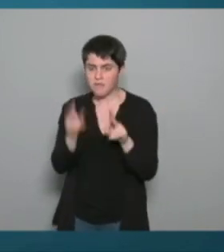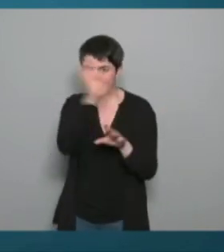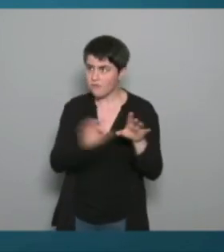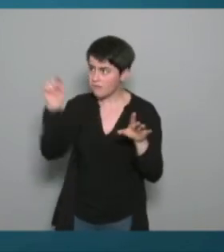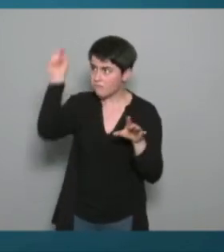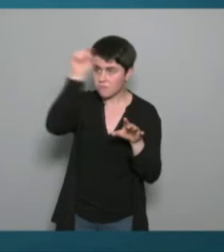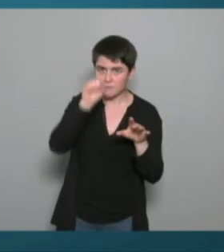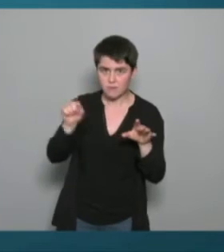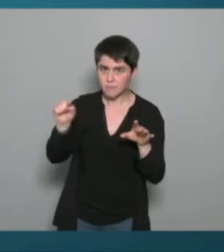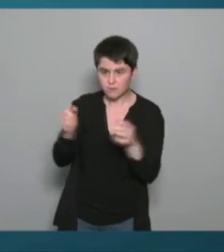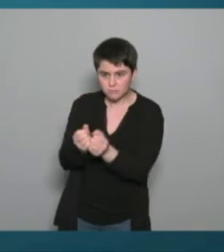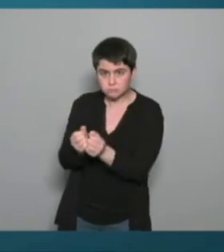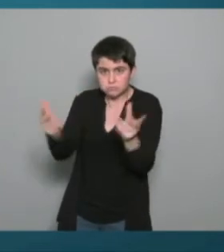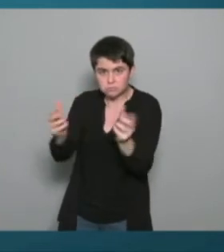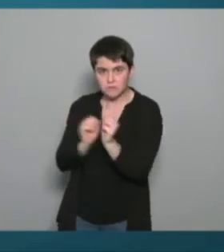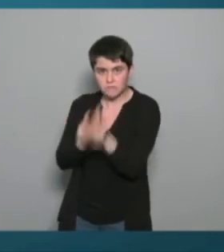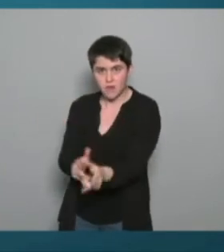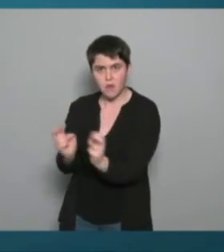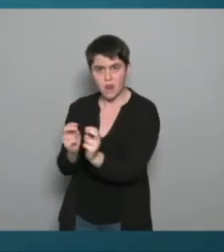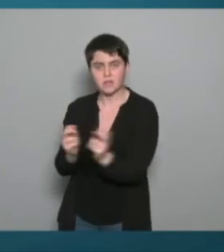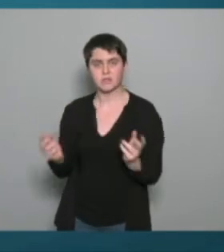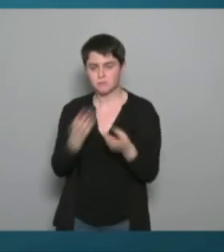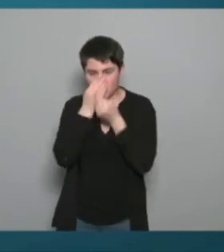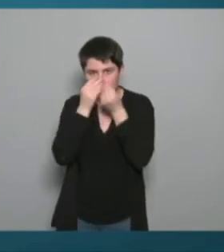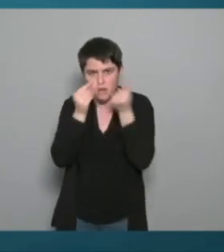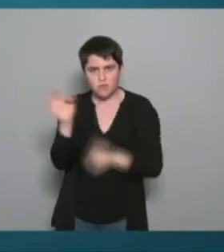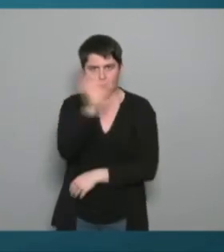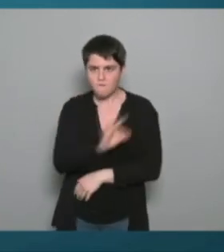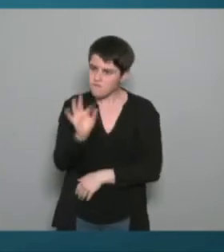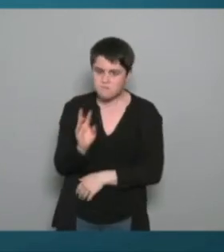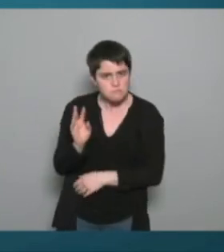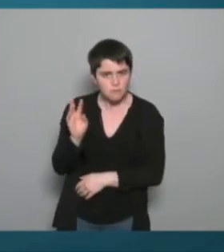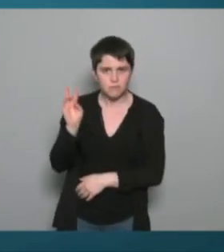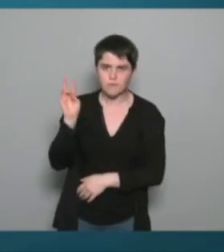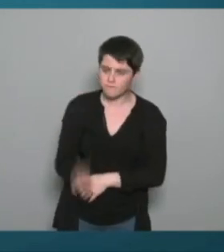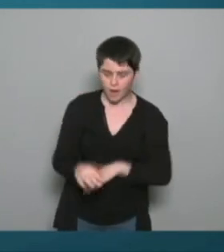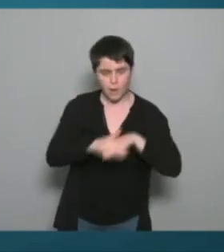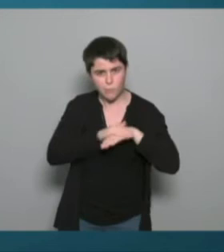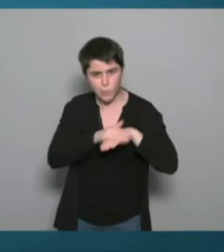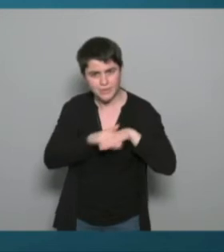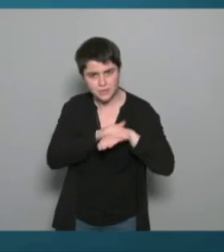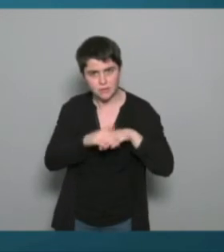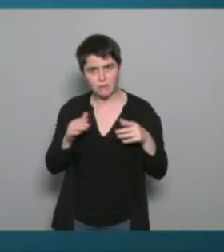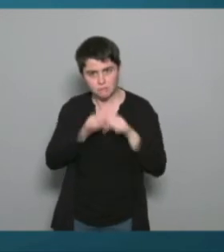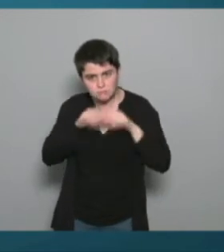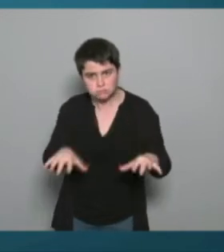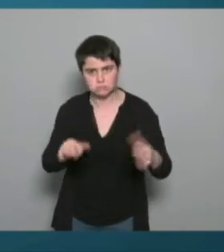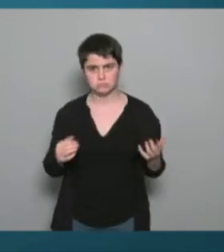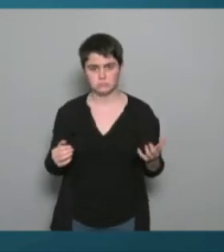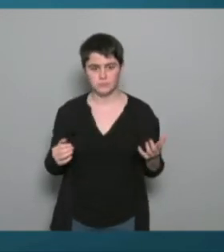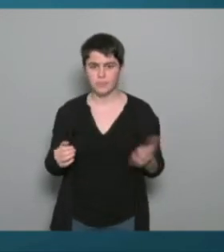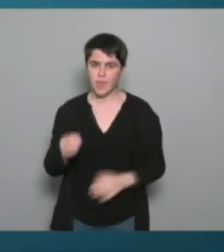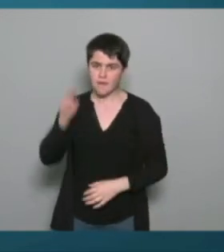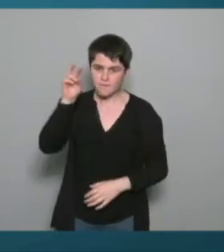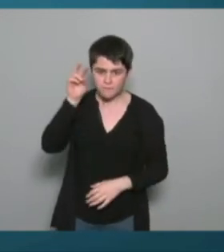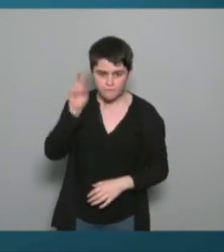que j'ai l'impression en France effectivement il y a de véritables politiques c'est une des rares fois où finalement il y a une véritable articulation des différentes